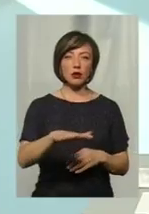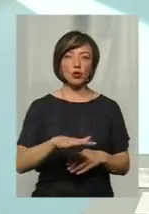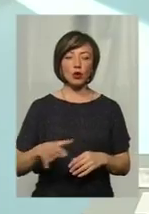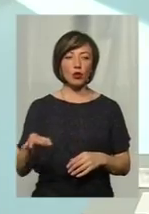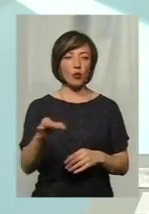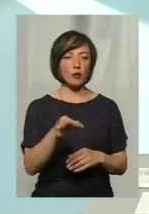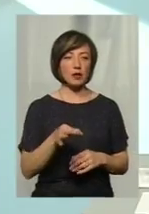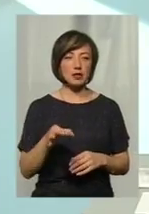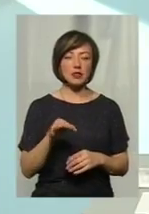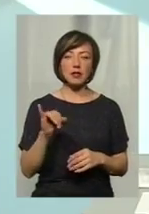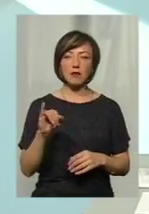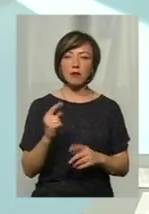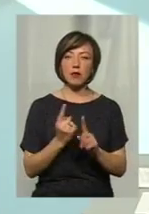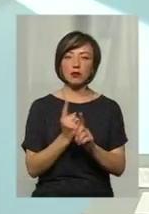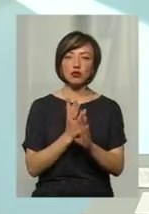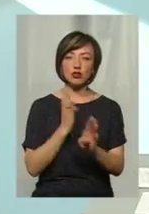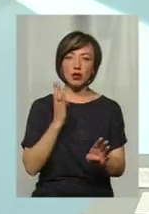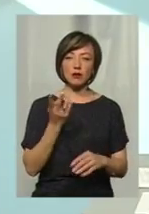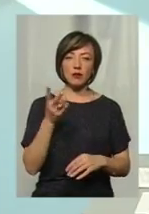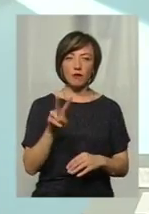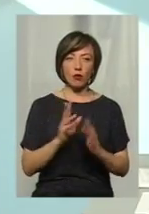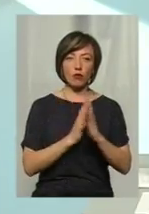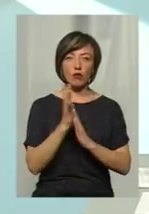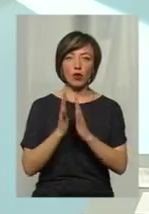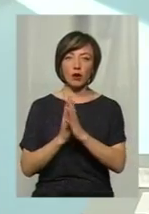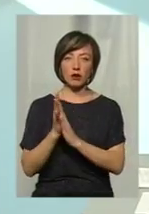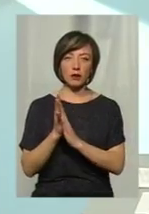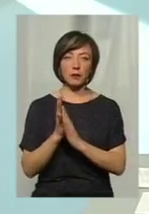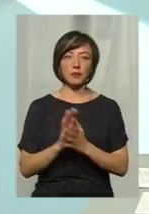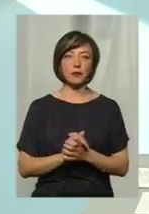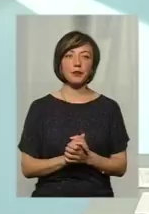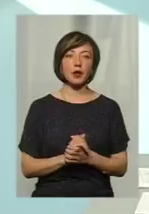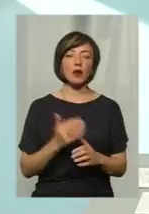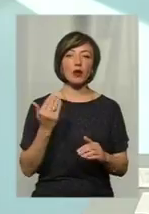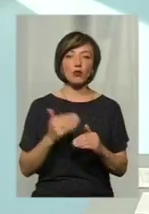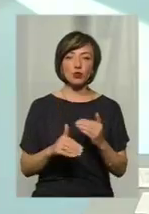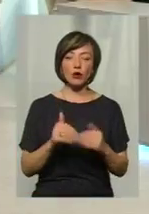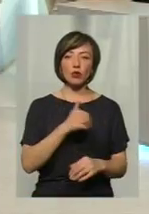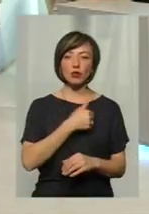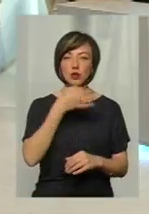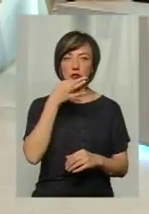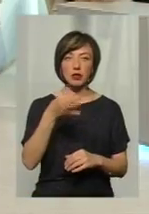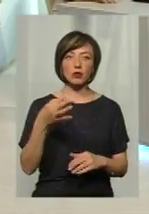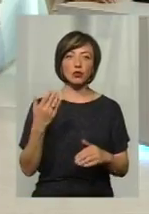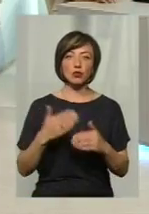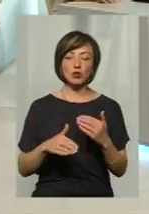області. І в першу чергу по цих даних двох бур'янах. Він вже, хочу сказати, що він вже